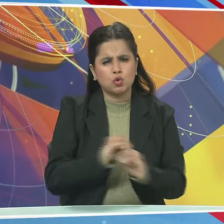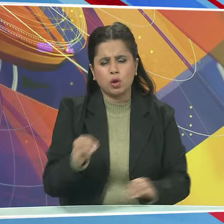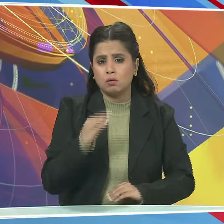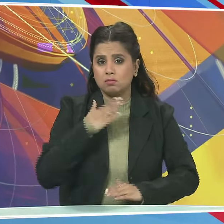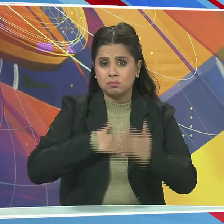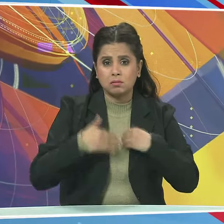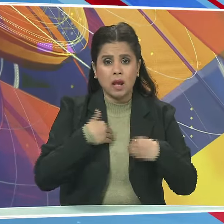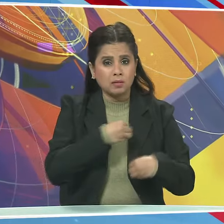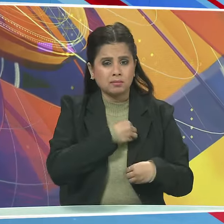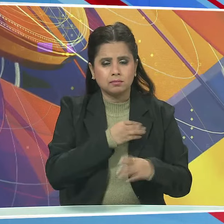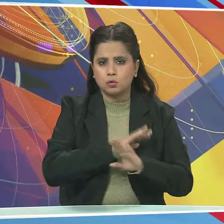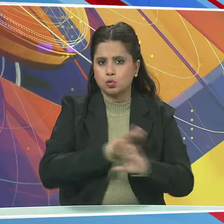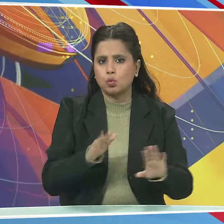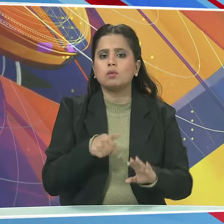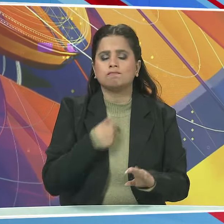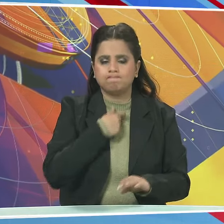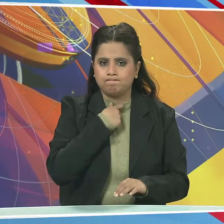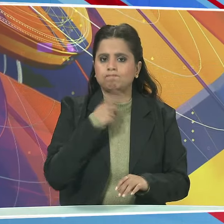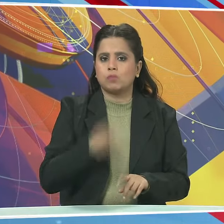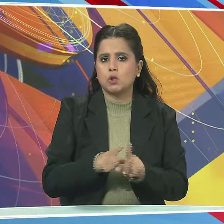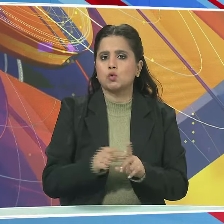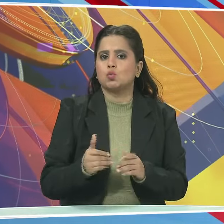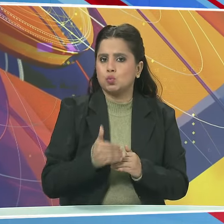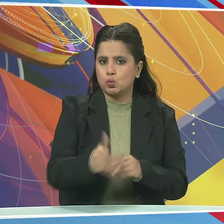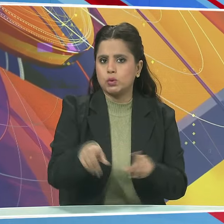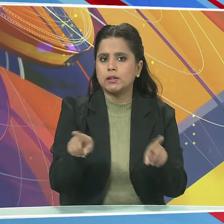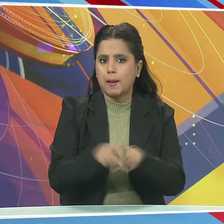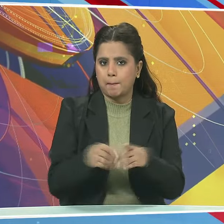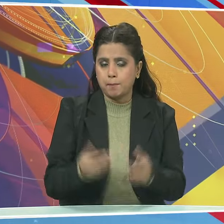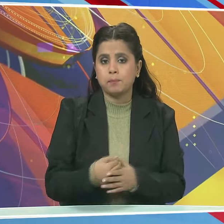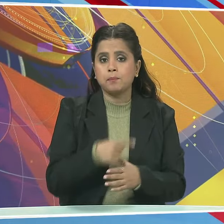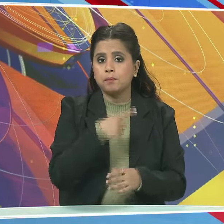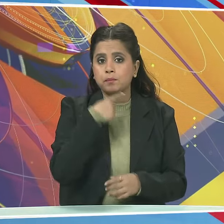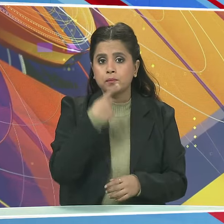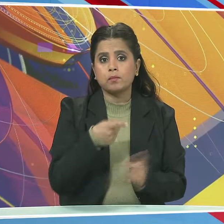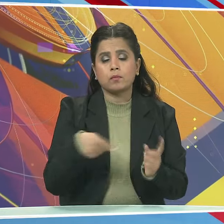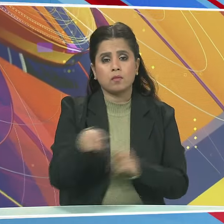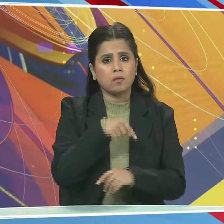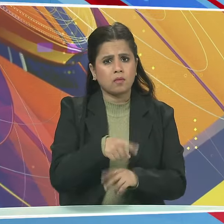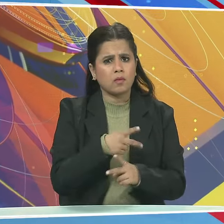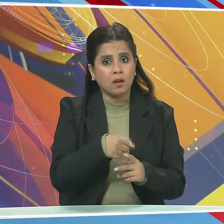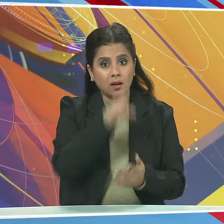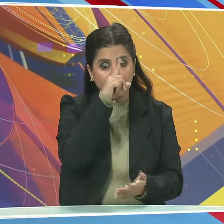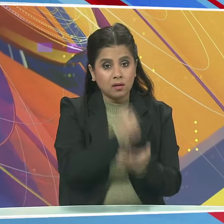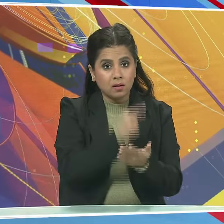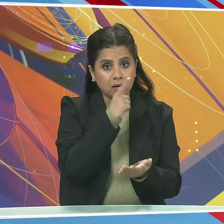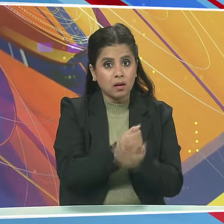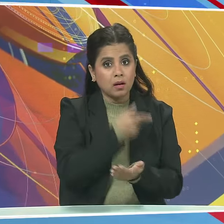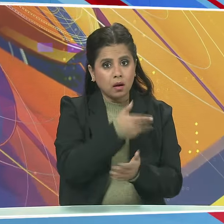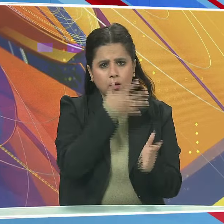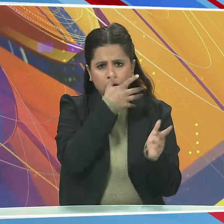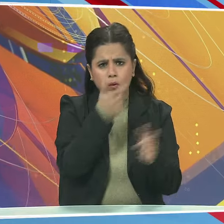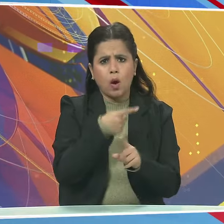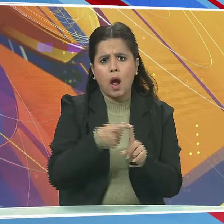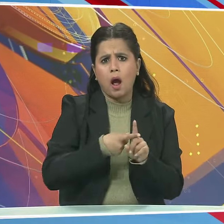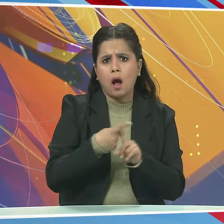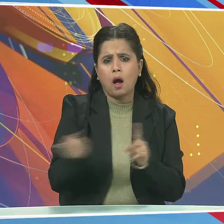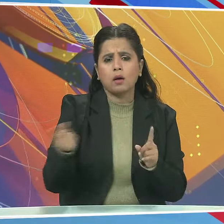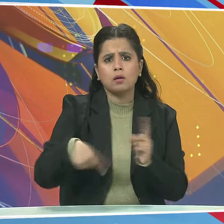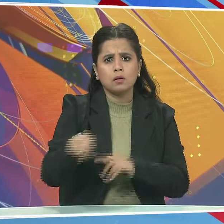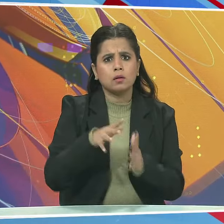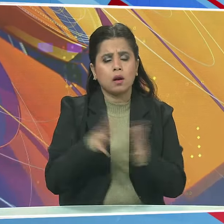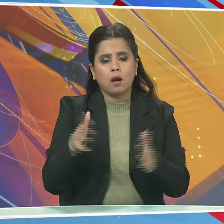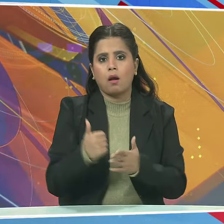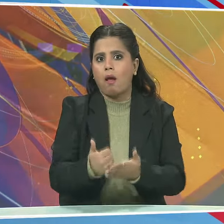टॉलरेंस नीती के लिए प्रतिबद है उन्होंने कहा कि इस तरह के फैसलों से आतंगवाद के खिलाफ प्रभावी